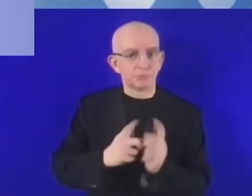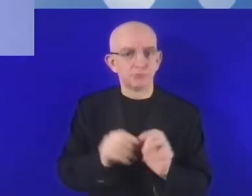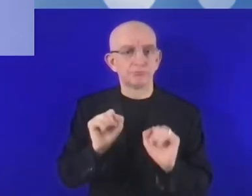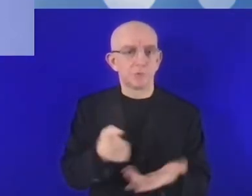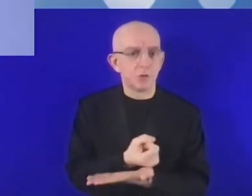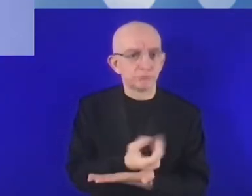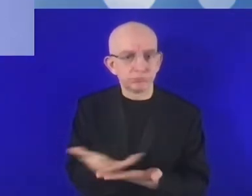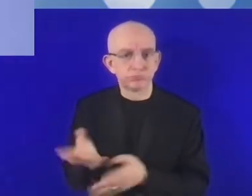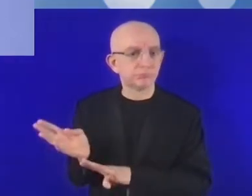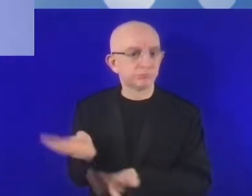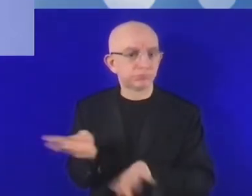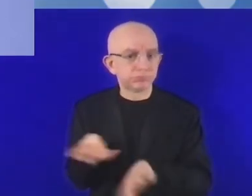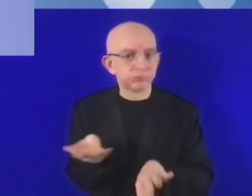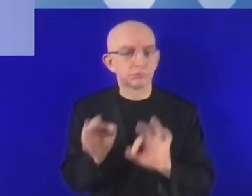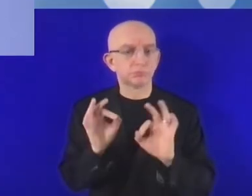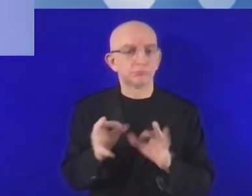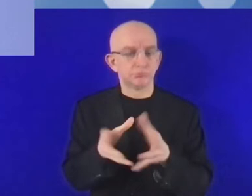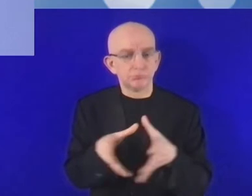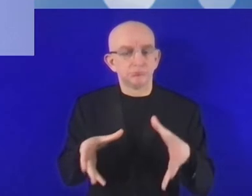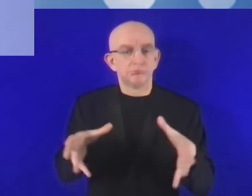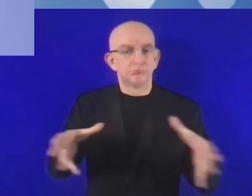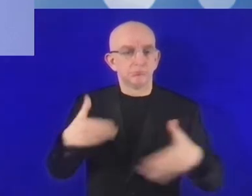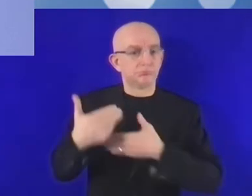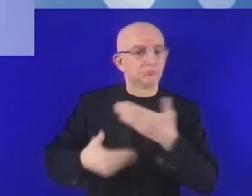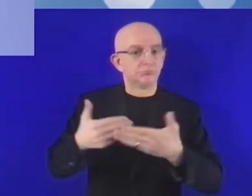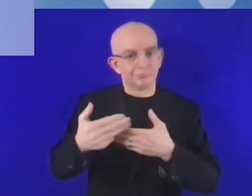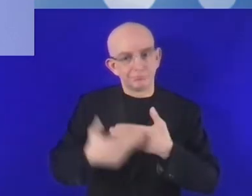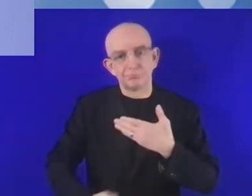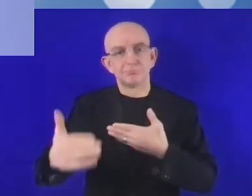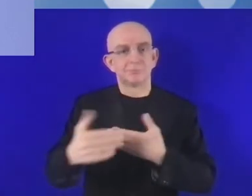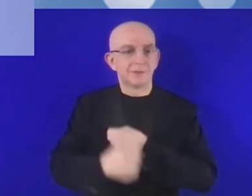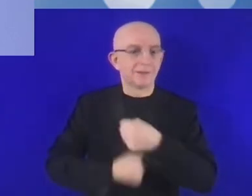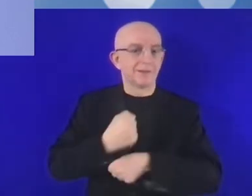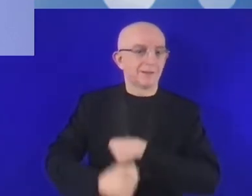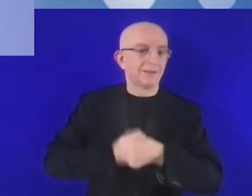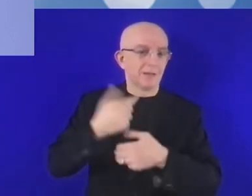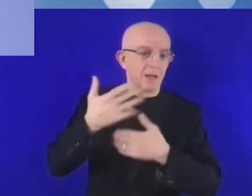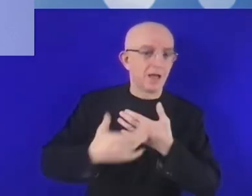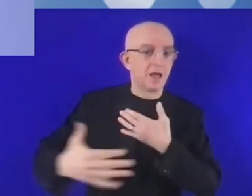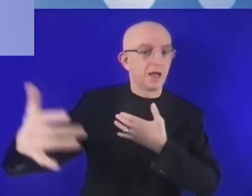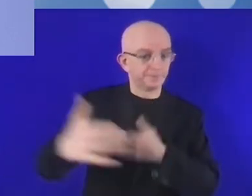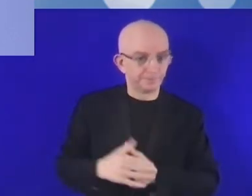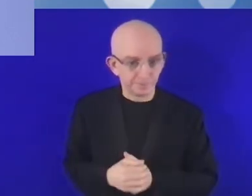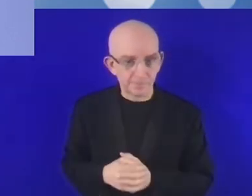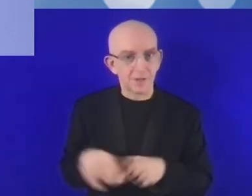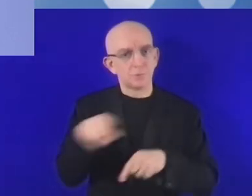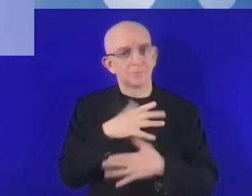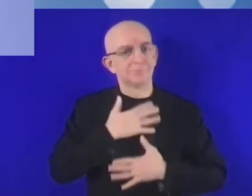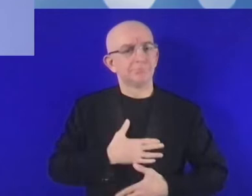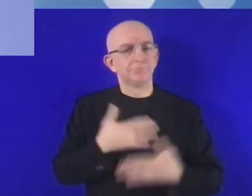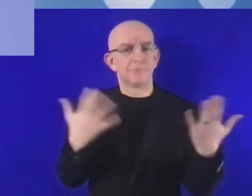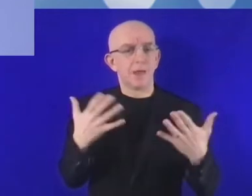potrzebne, aby umożliwić zieloną transformację, cyfrową transformację, to zmiany o charakterze strukturalnym.